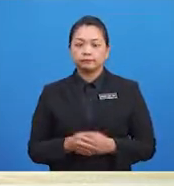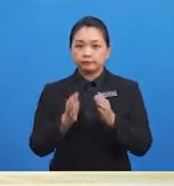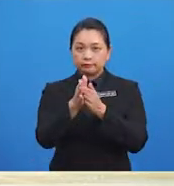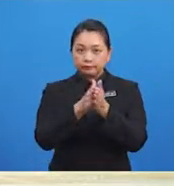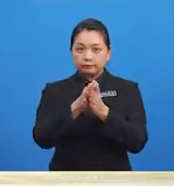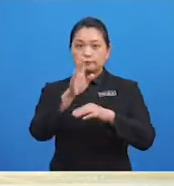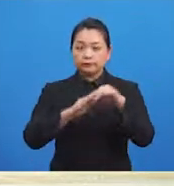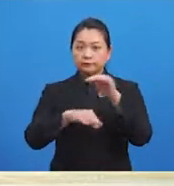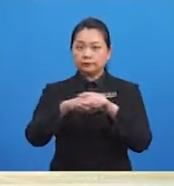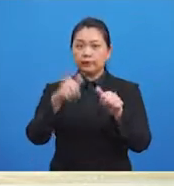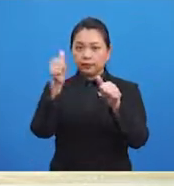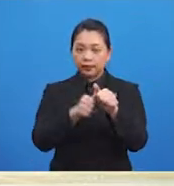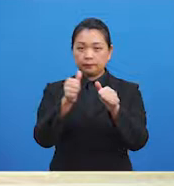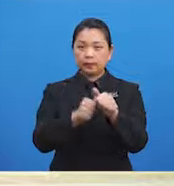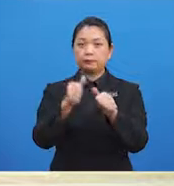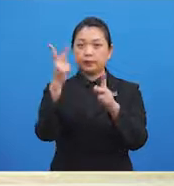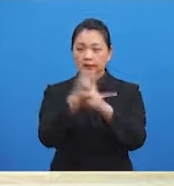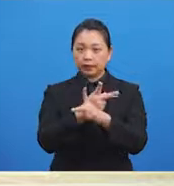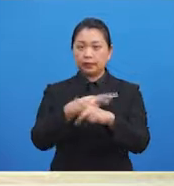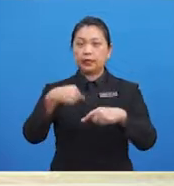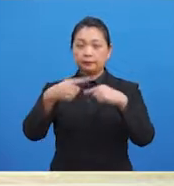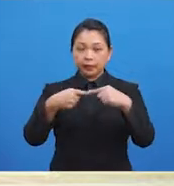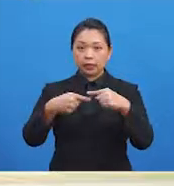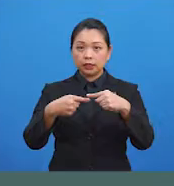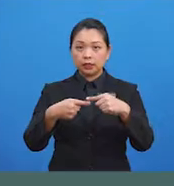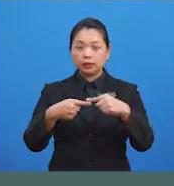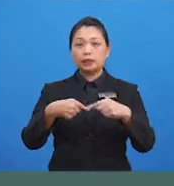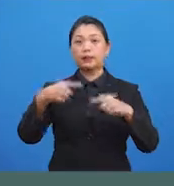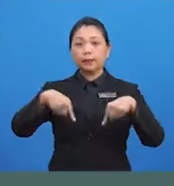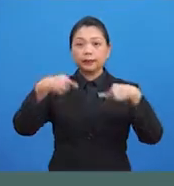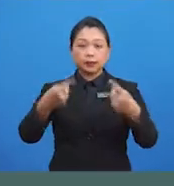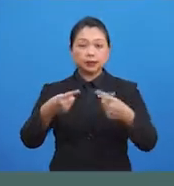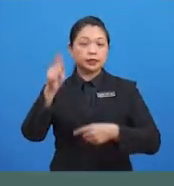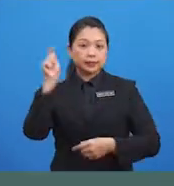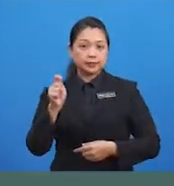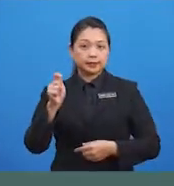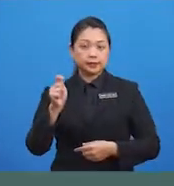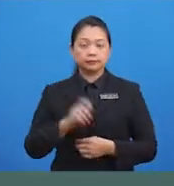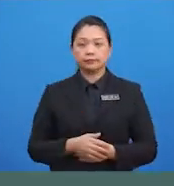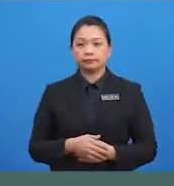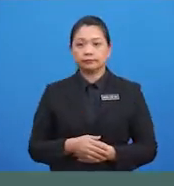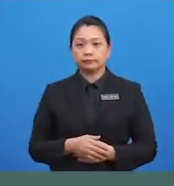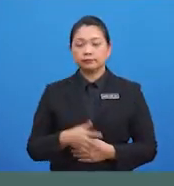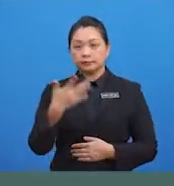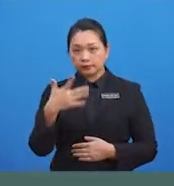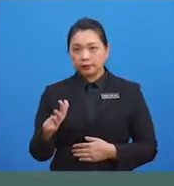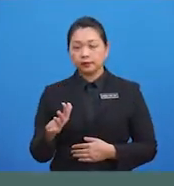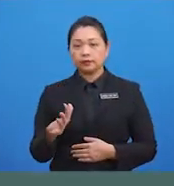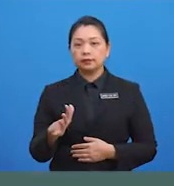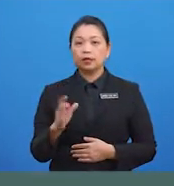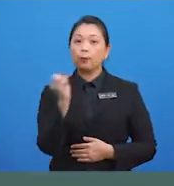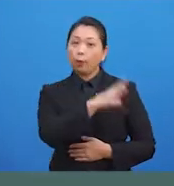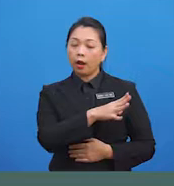membuang sampah Pandai murid sekalian Barulah kita dapat bebas dari bakteria